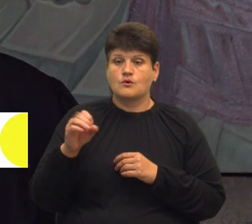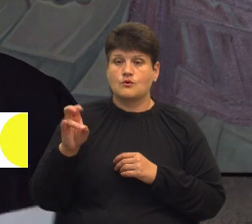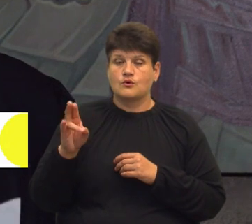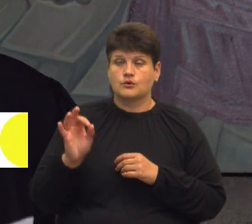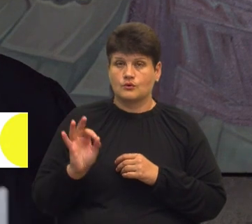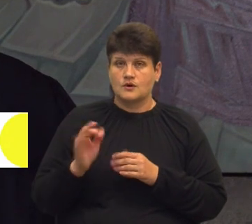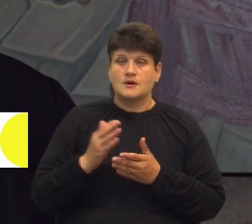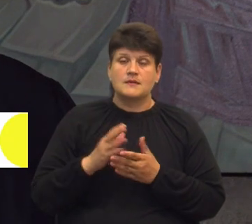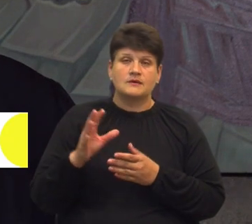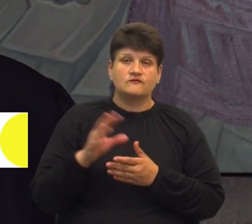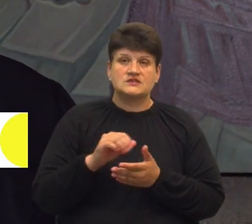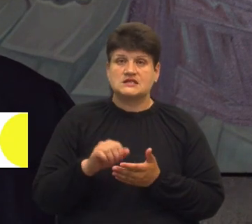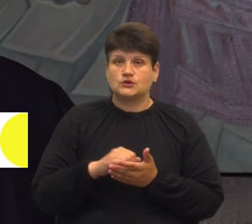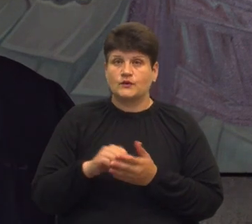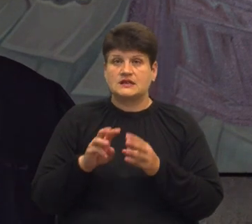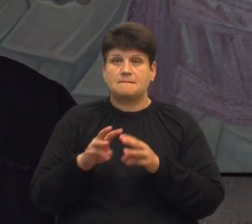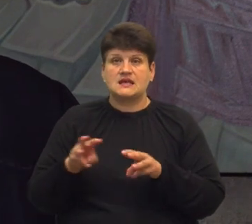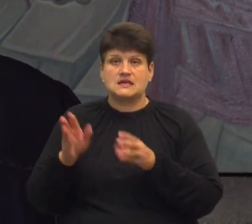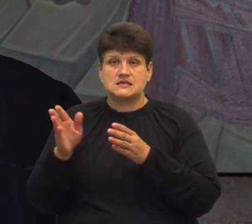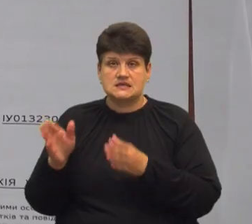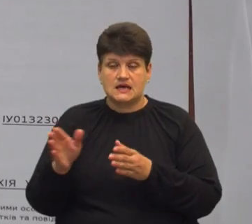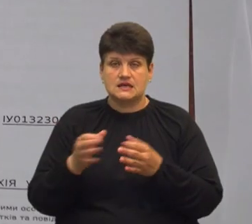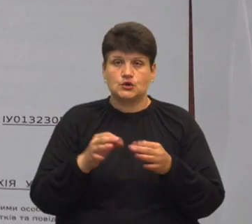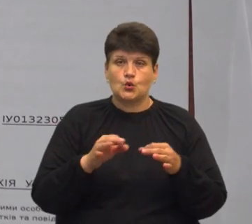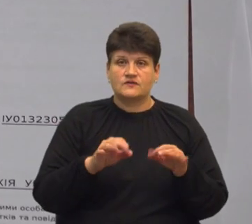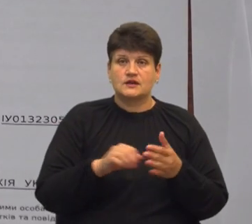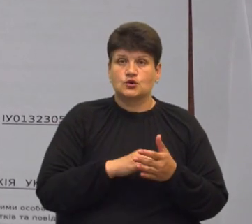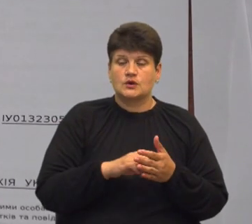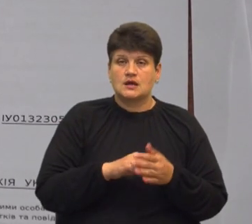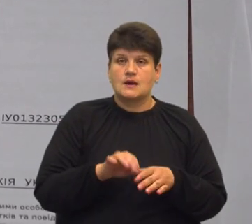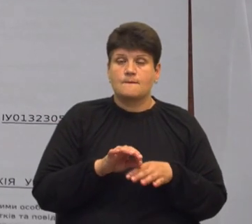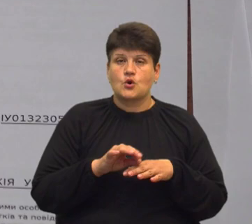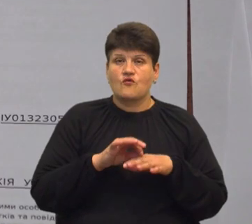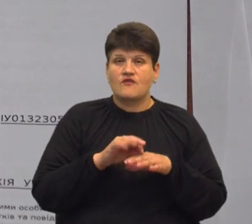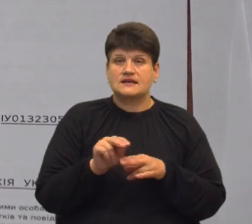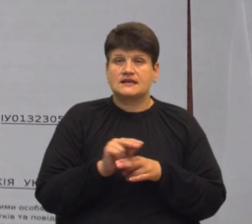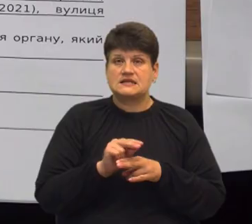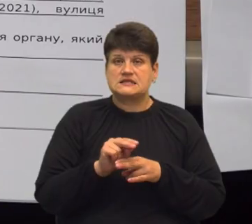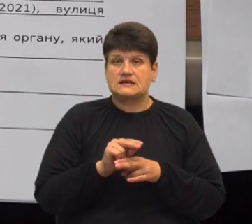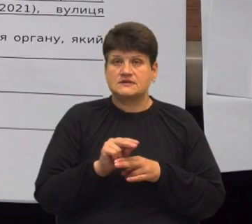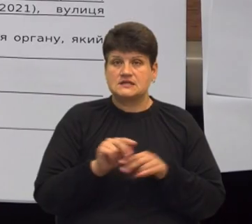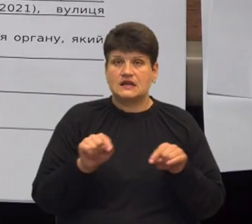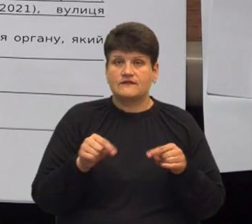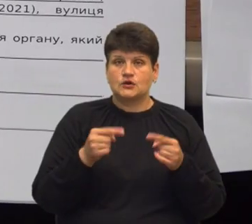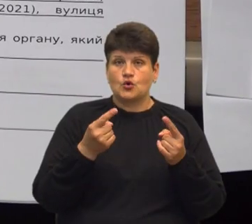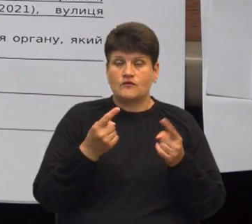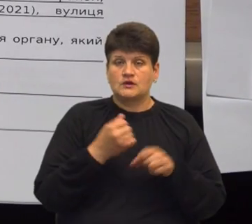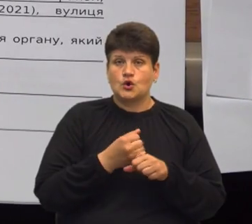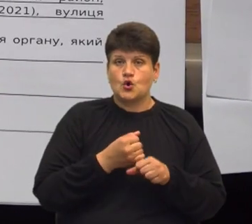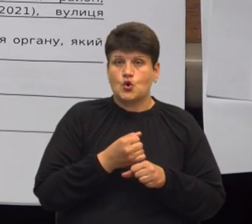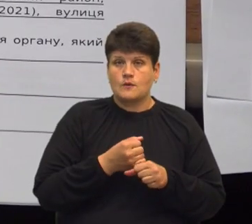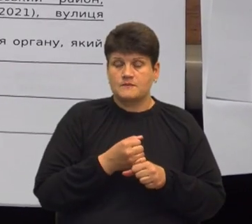всі документи, як від міністерства, так і відозвані документи для проведення рестараційних відновлених робіт